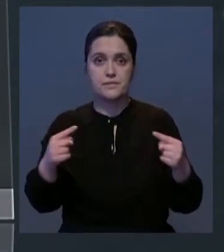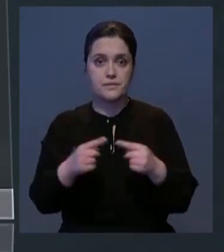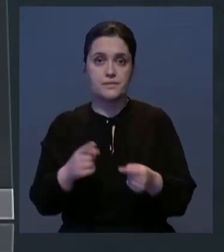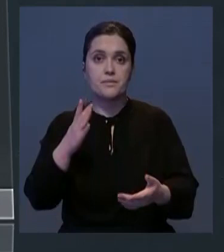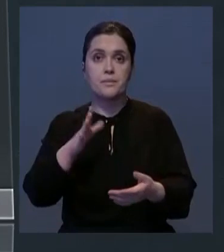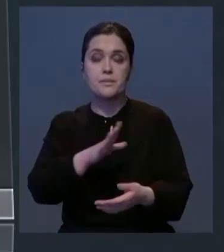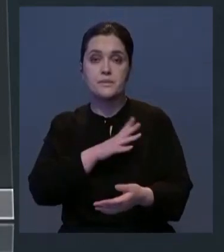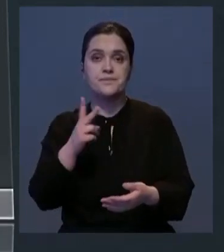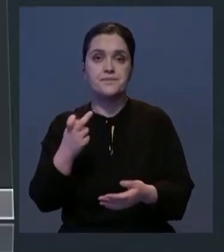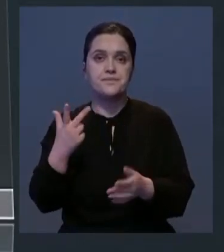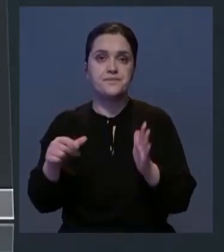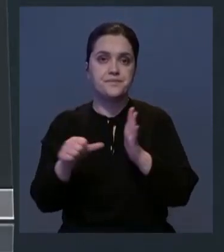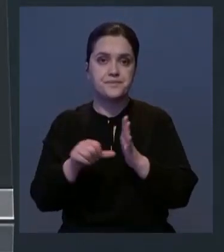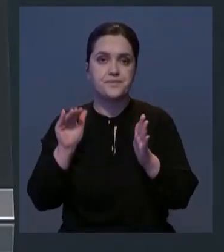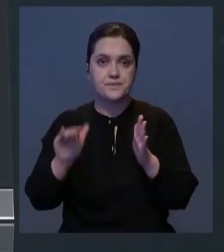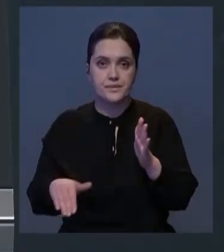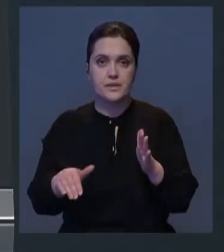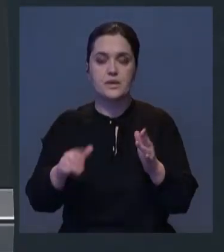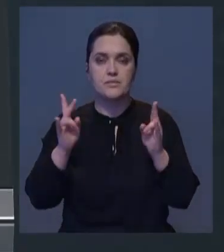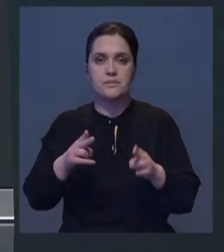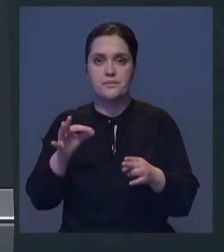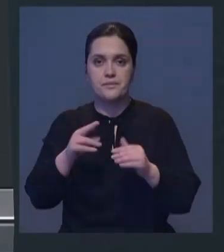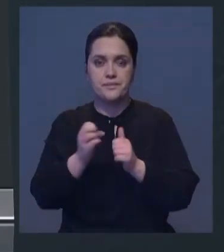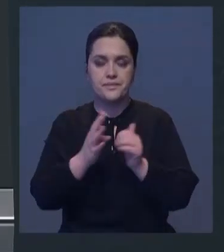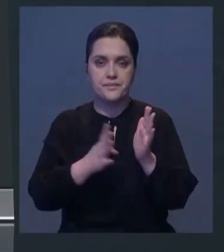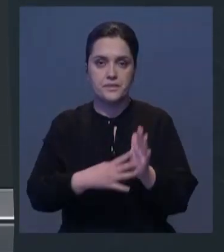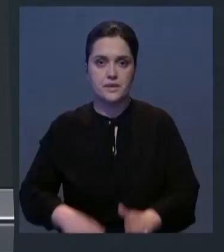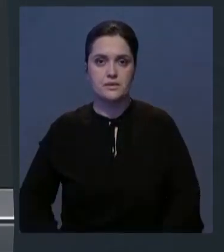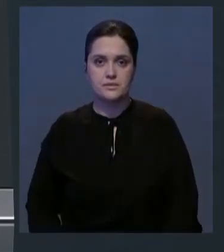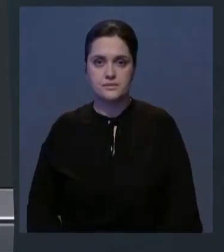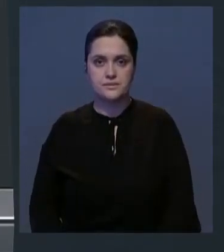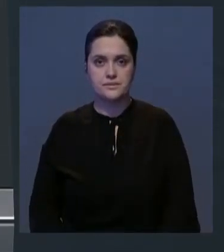подтверждено было больше 236 тысяч случаев COVID-19.